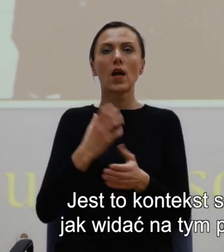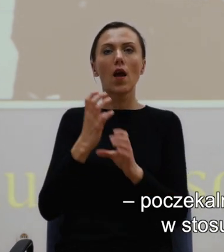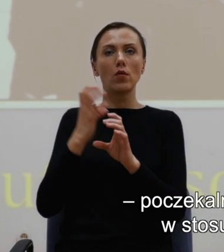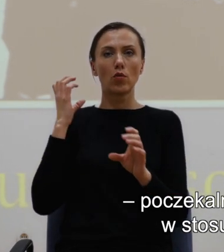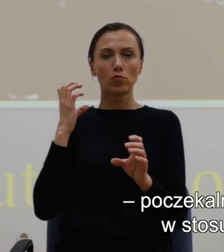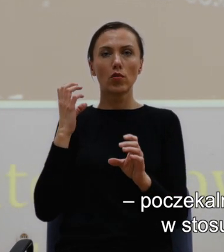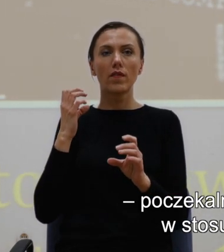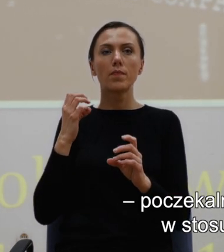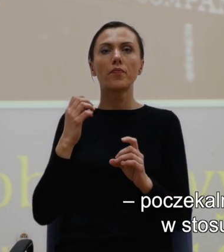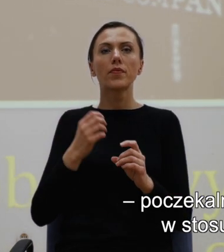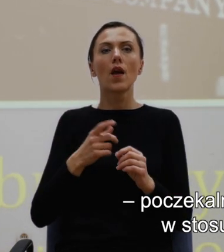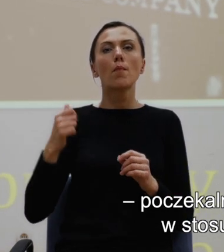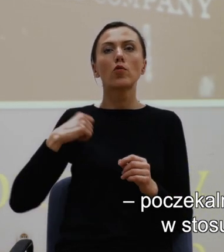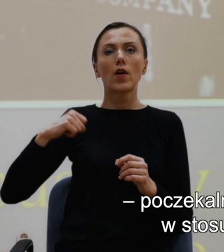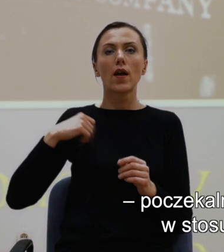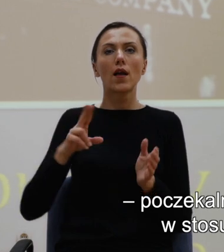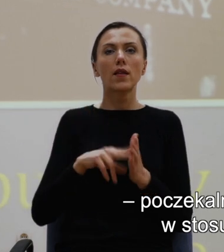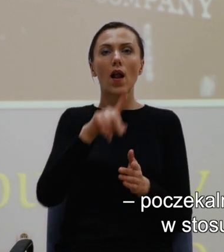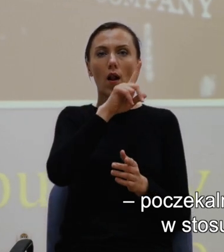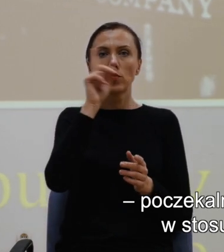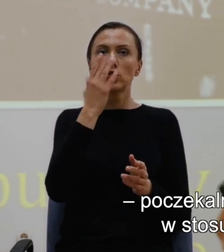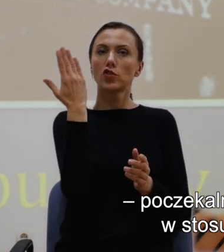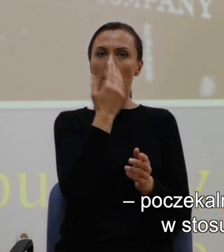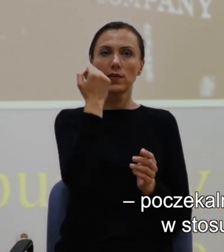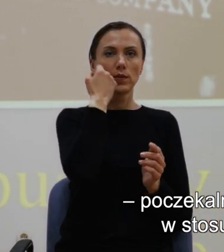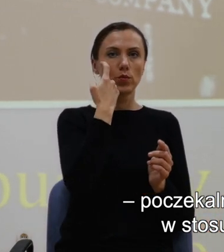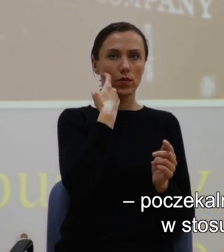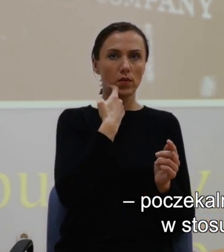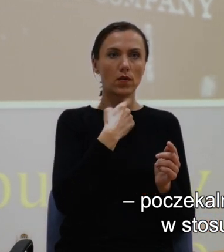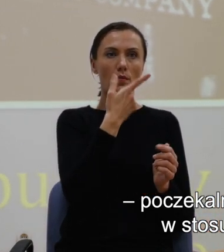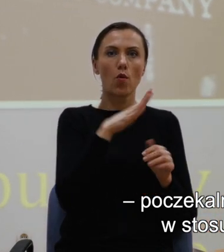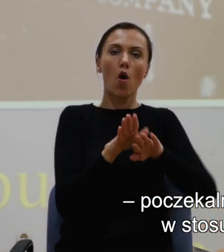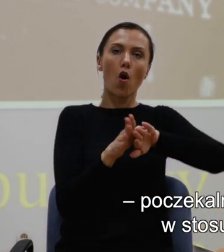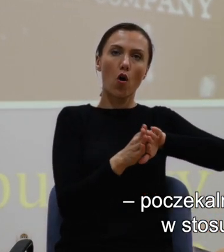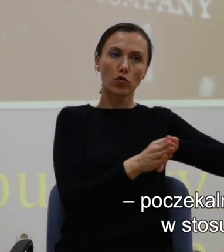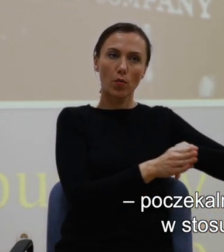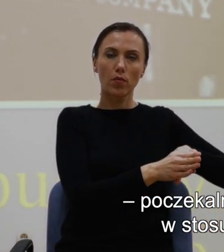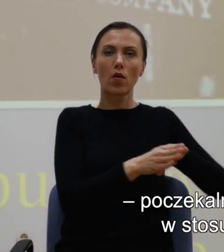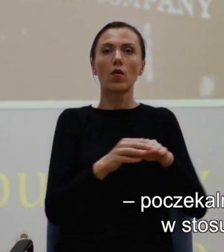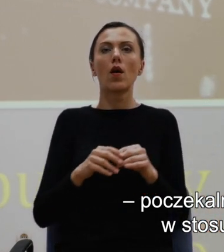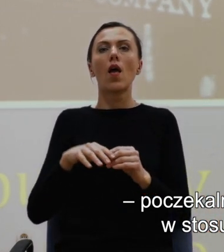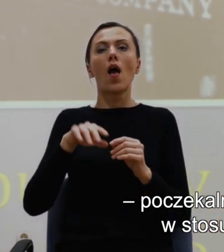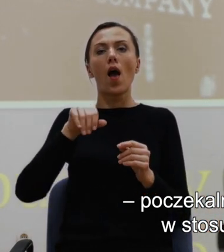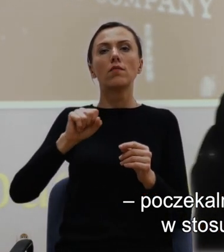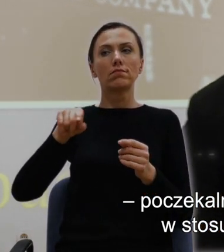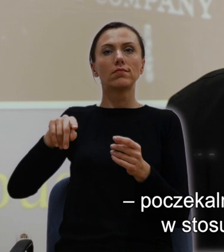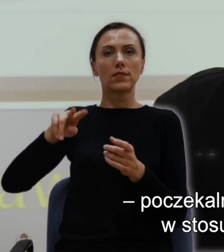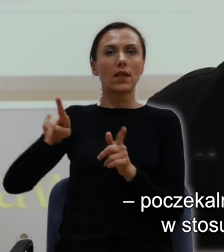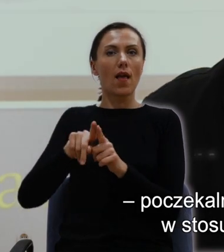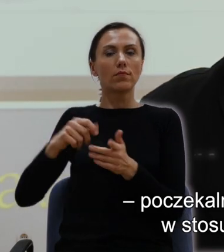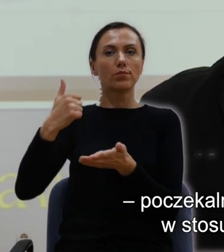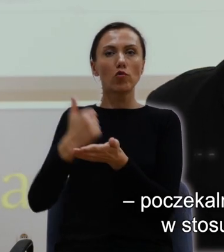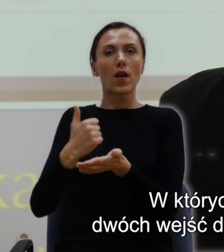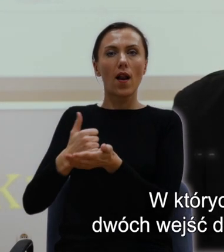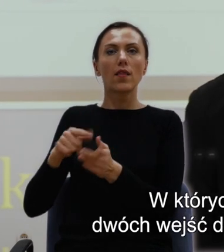poczekalnia dla osób czarnoskórych była osobno w stosunku do poczekalni dla osób białych,